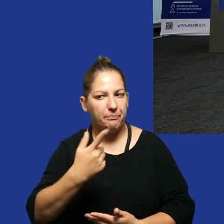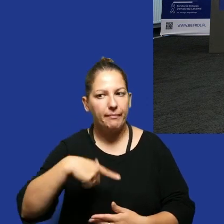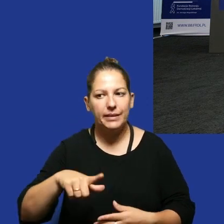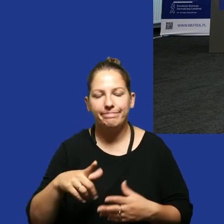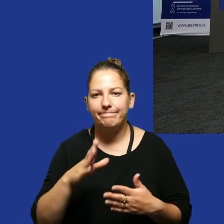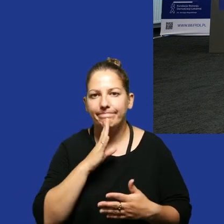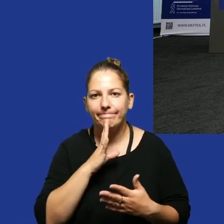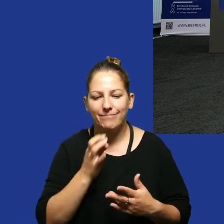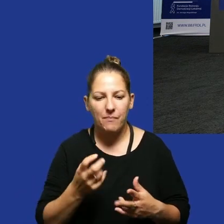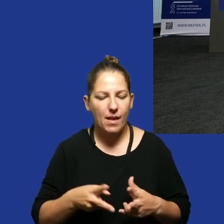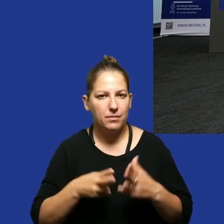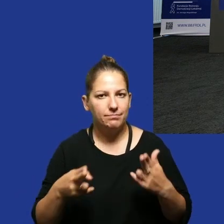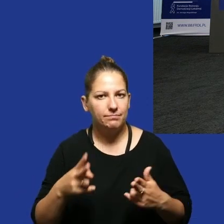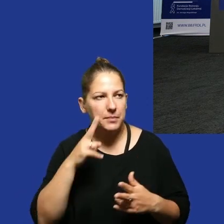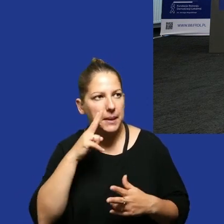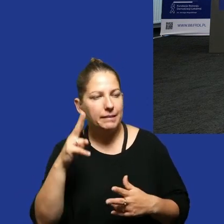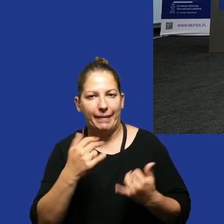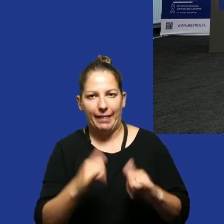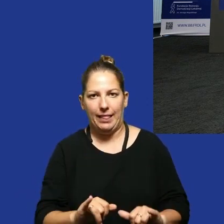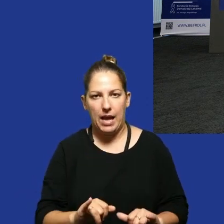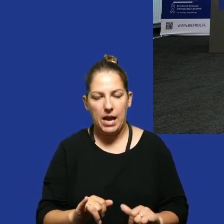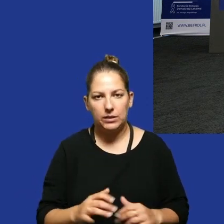w tym momencie postrzegani inaczej.